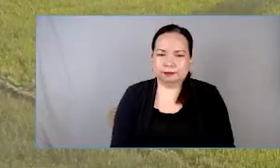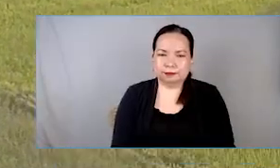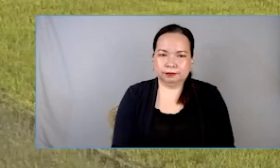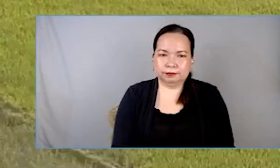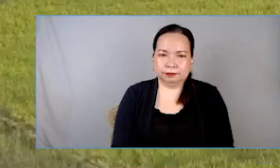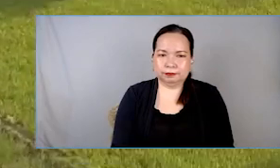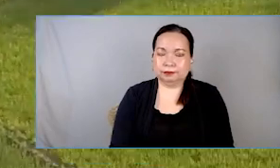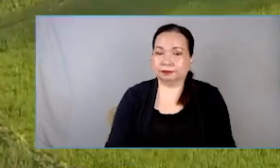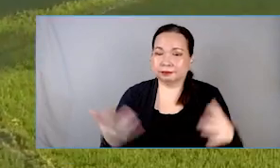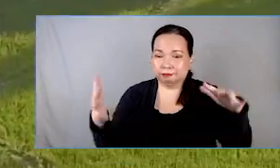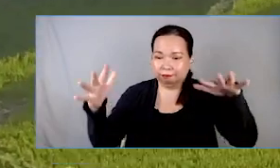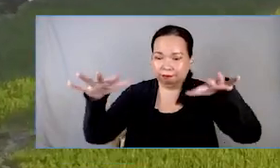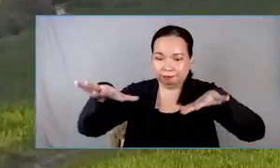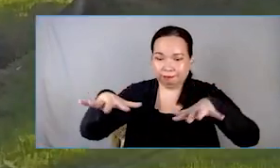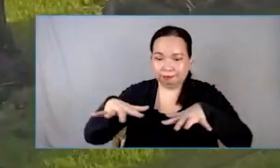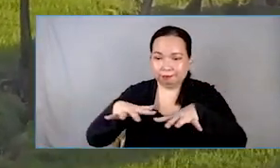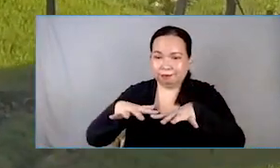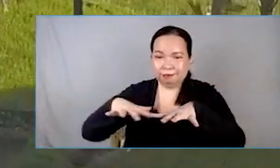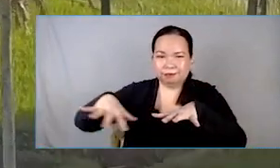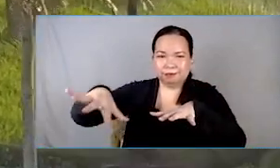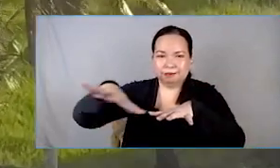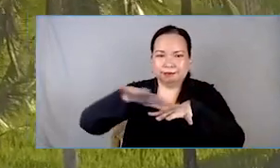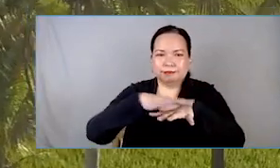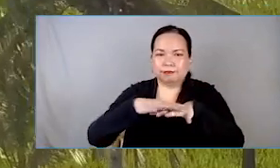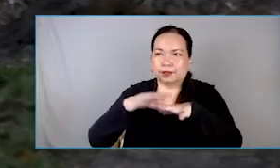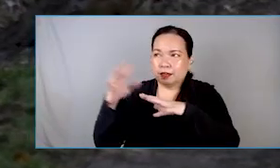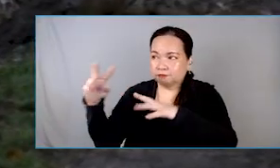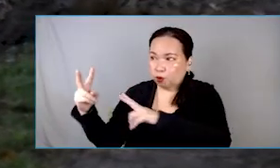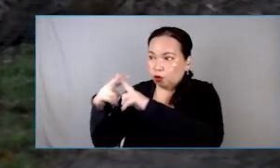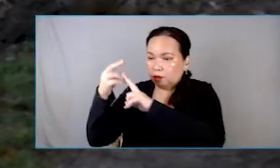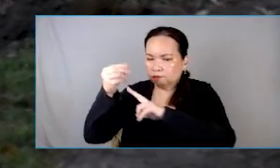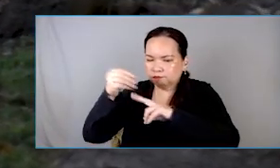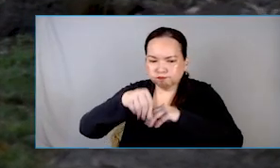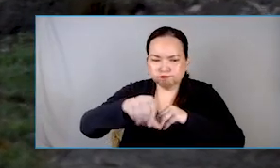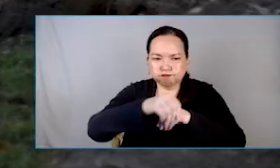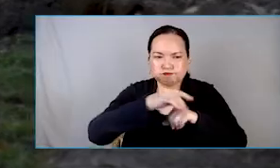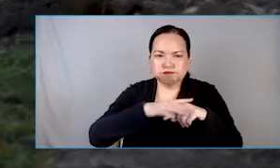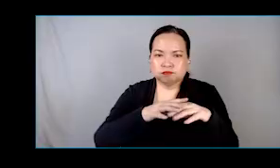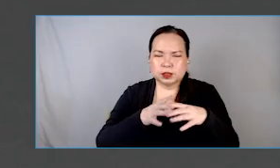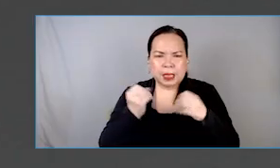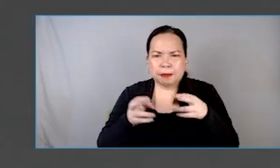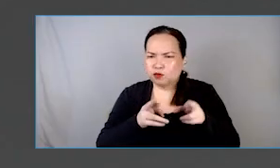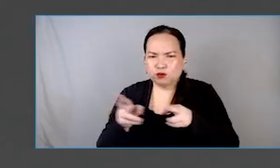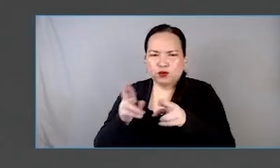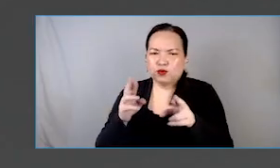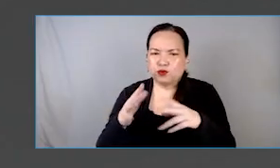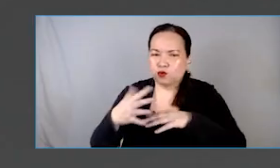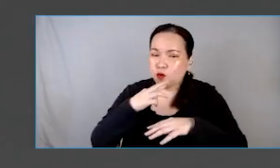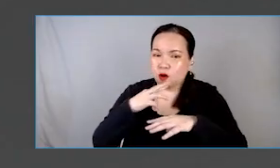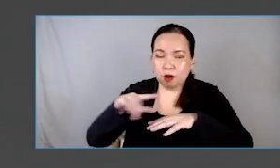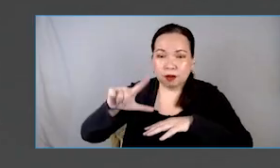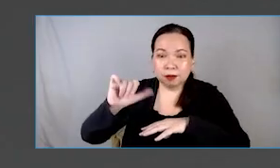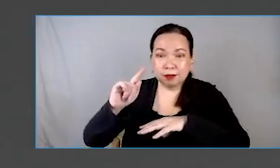A valley surrounded by mountains, soil of volcanic origin, kilometers of rivers and creeks, and a lake that